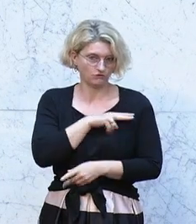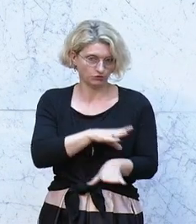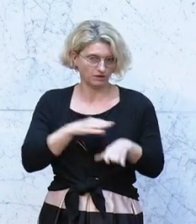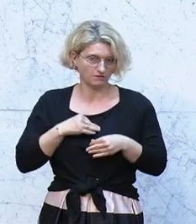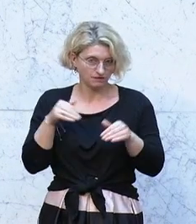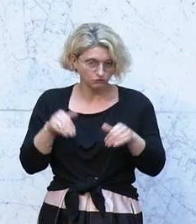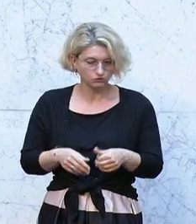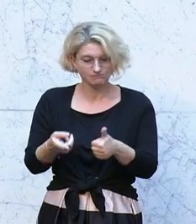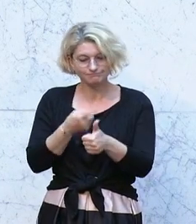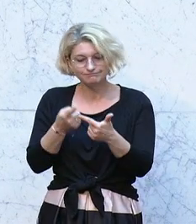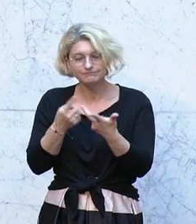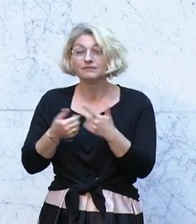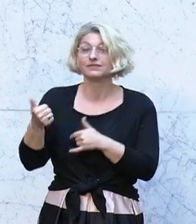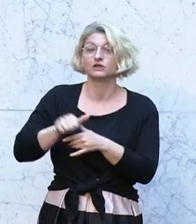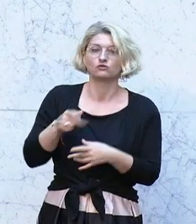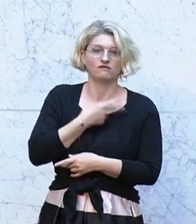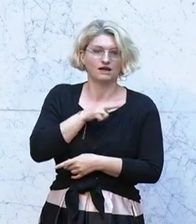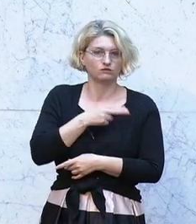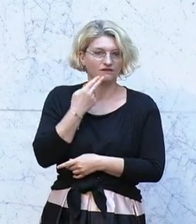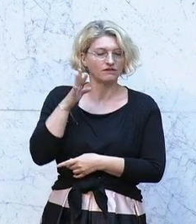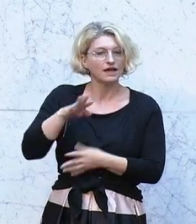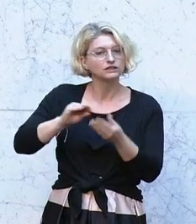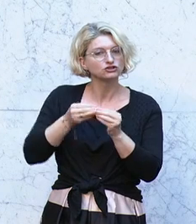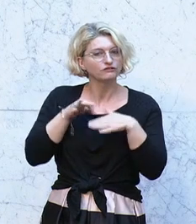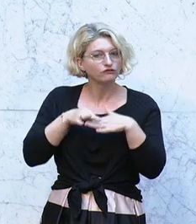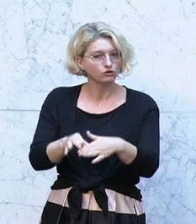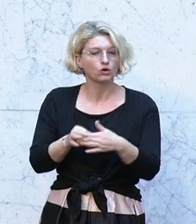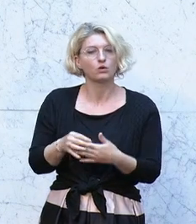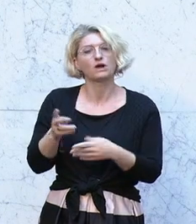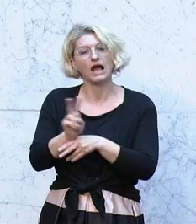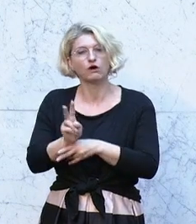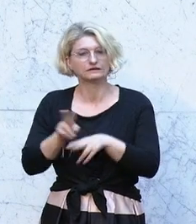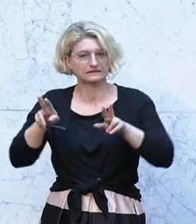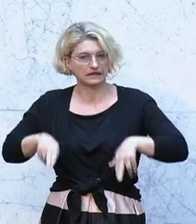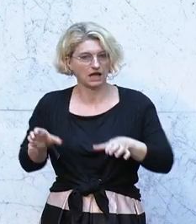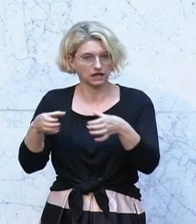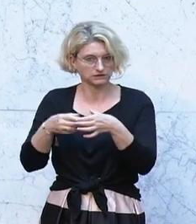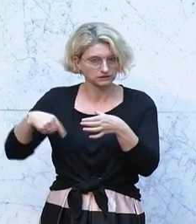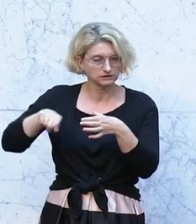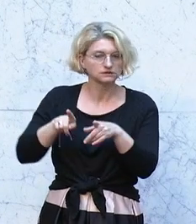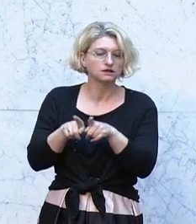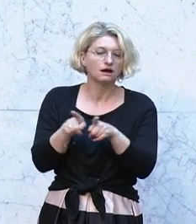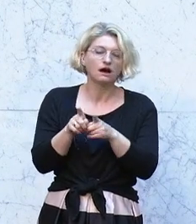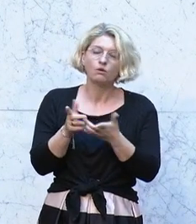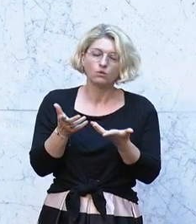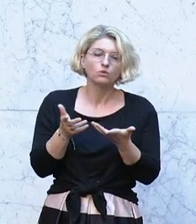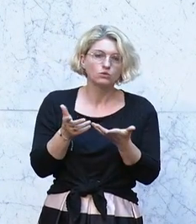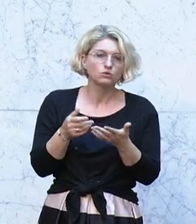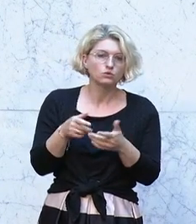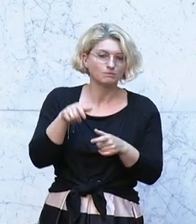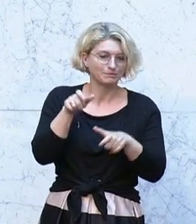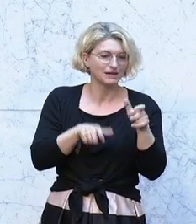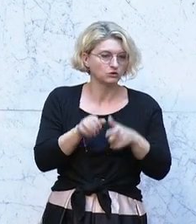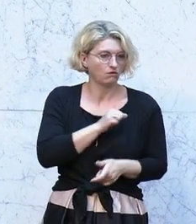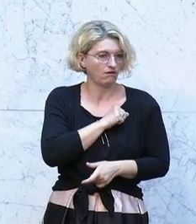Mitverantwortlich ist auch die Geschäftsführung, der Aufsichtsrat und auch all jene reichen